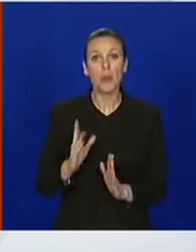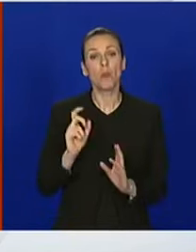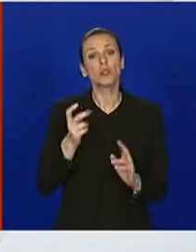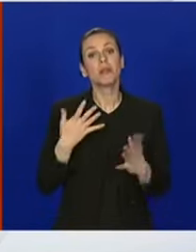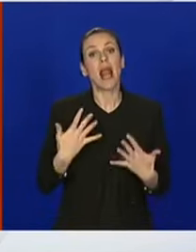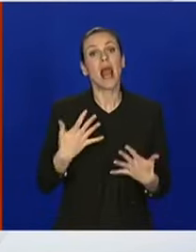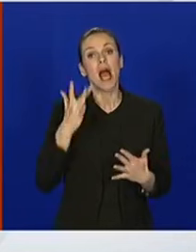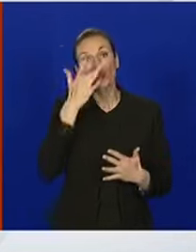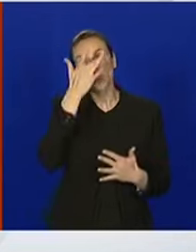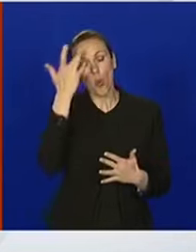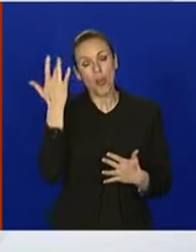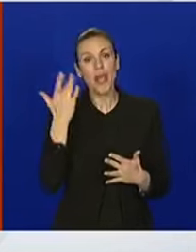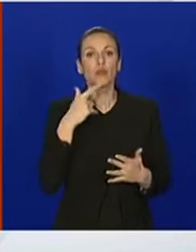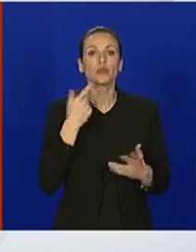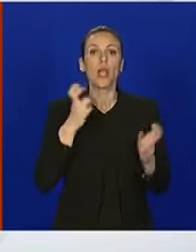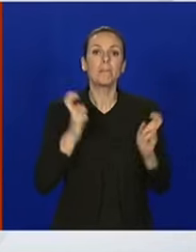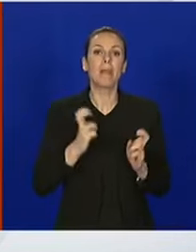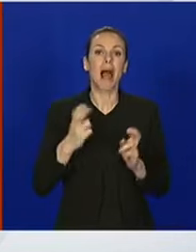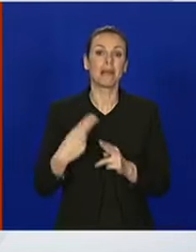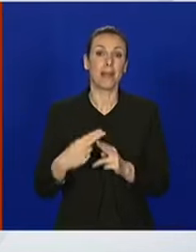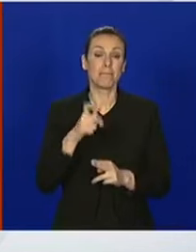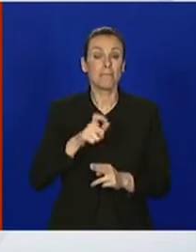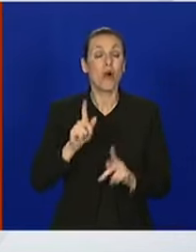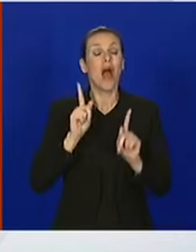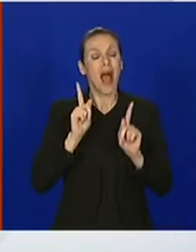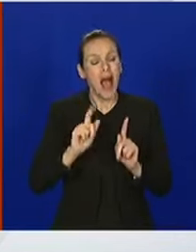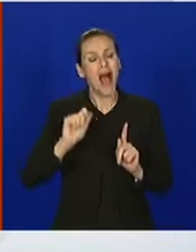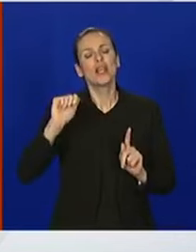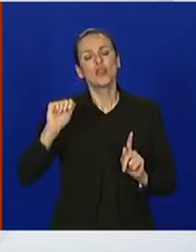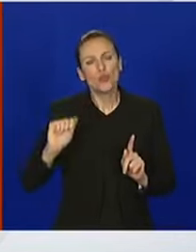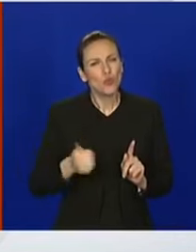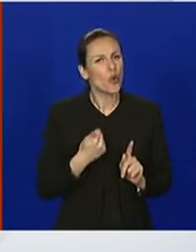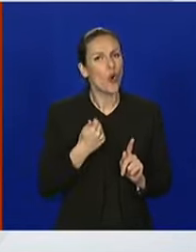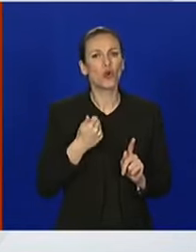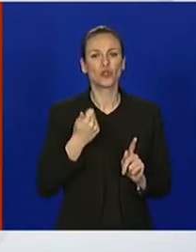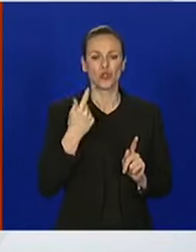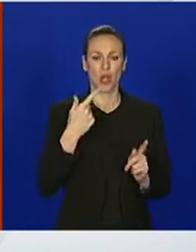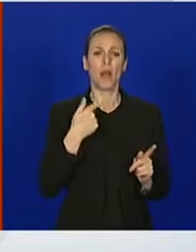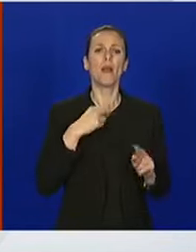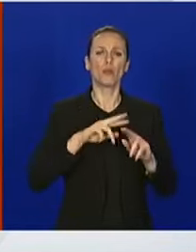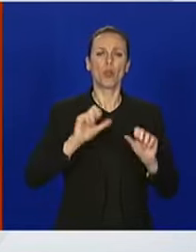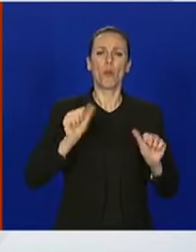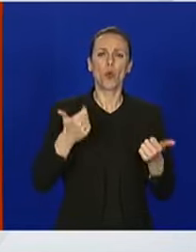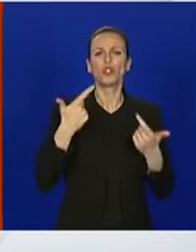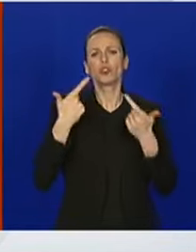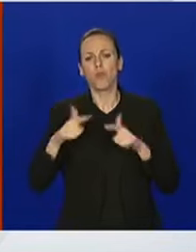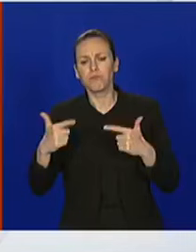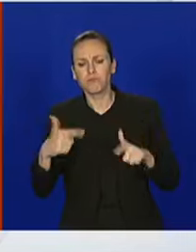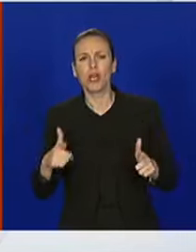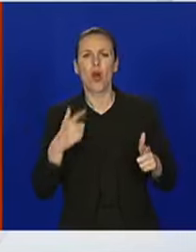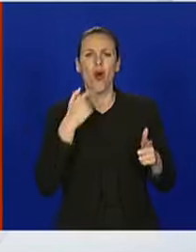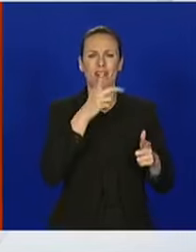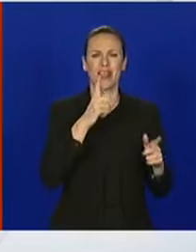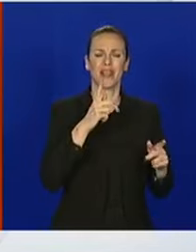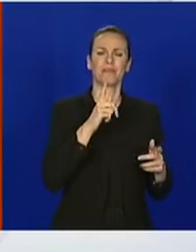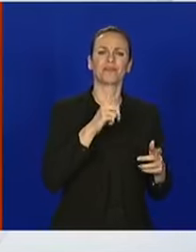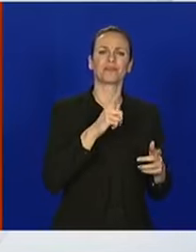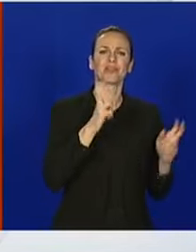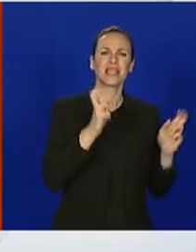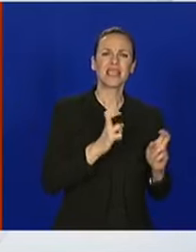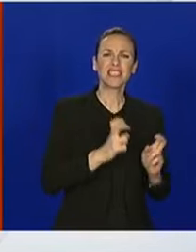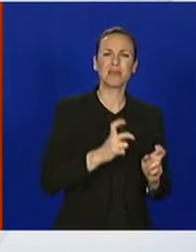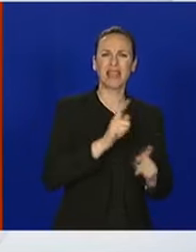sa manjim brojem bolesnika. Međutim, dalje, i kako mjere dalje budu popuštali, moramo biti svjesni da